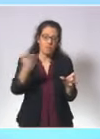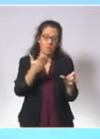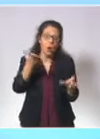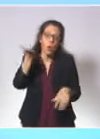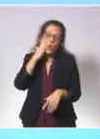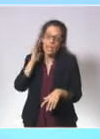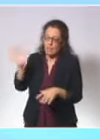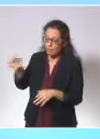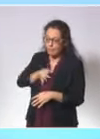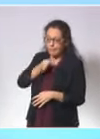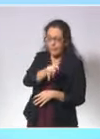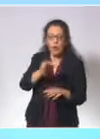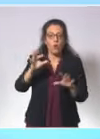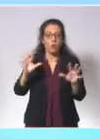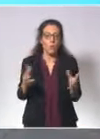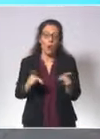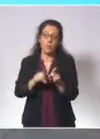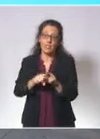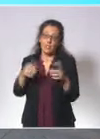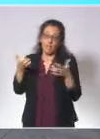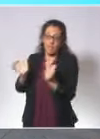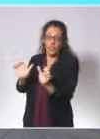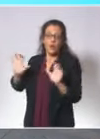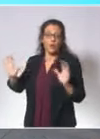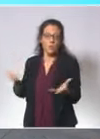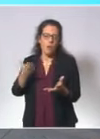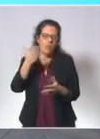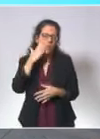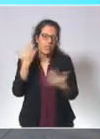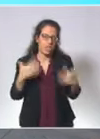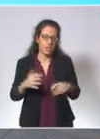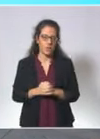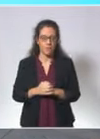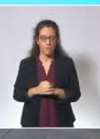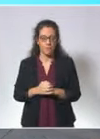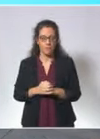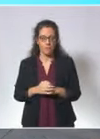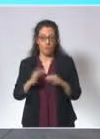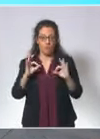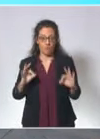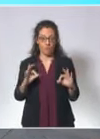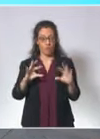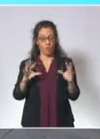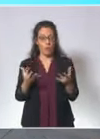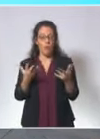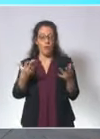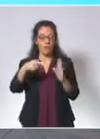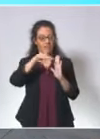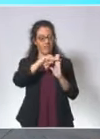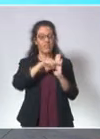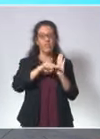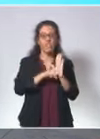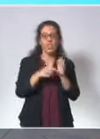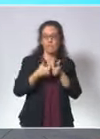savent donc comment s'en protéger. Cela passe, bien entendu, par le respect strict des gestes barrières